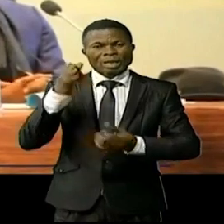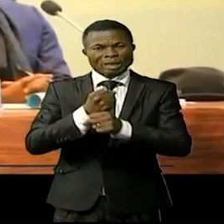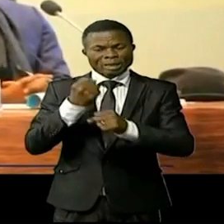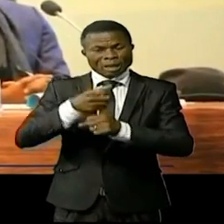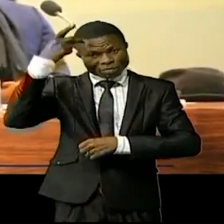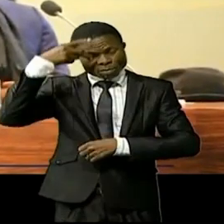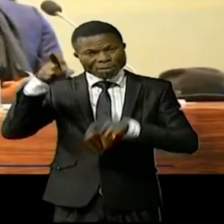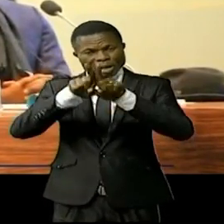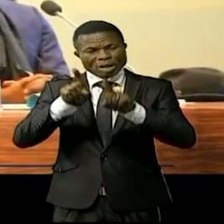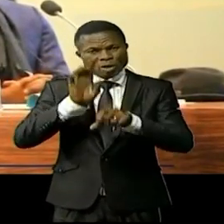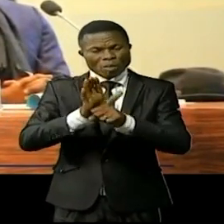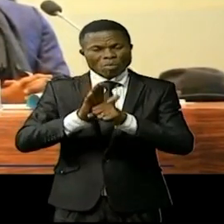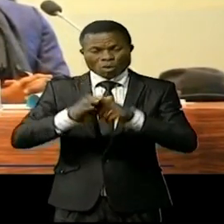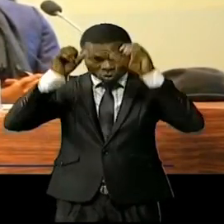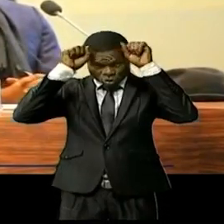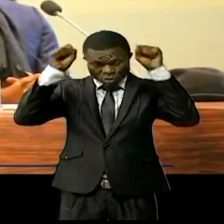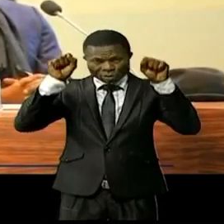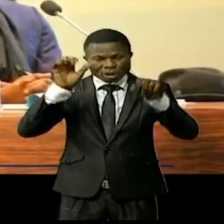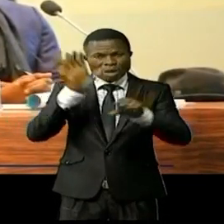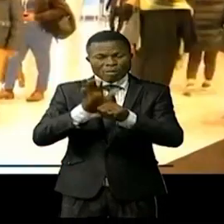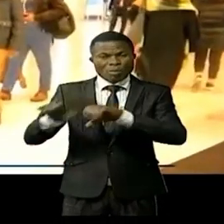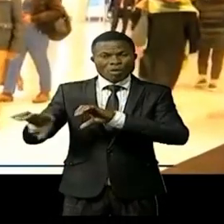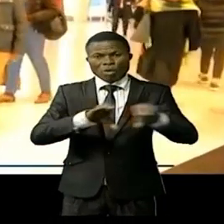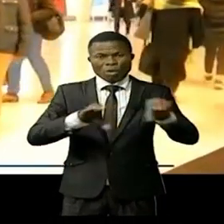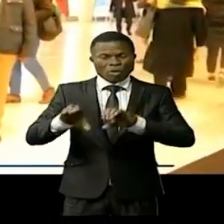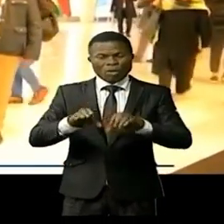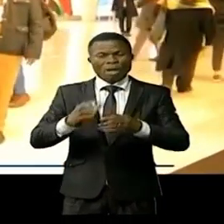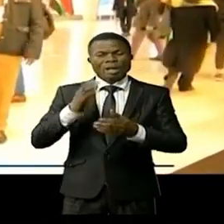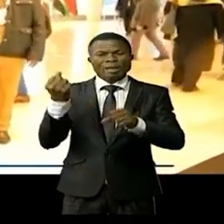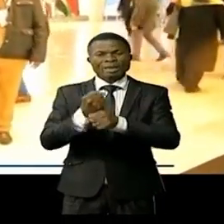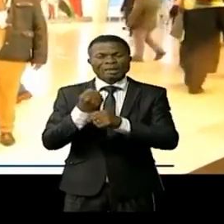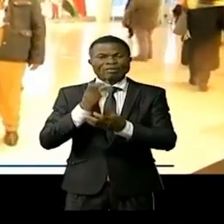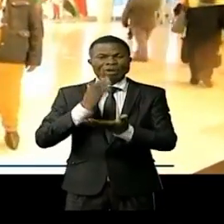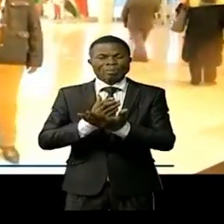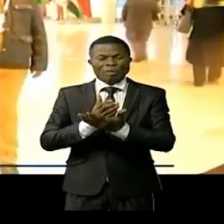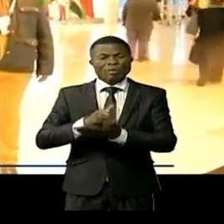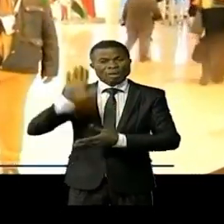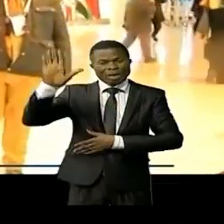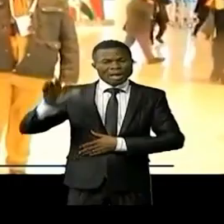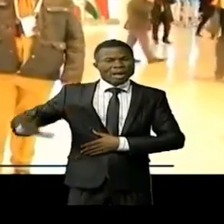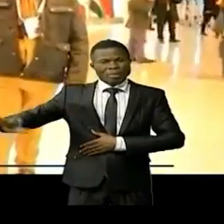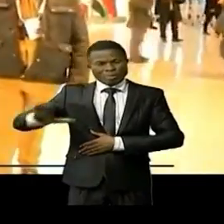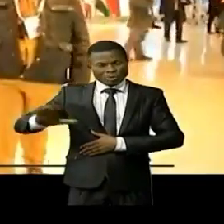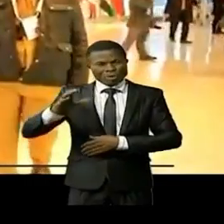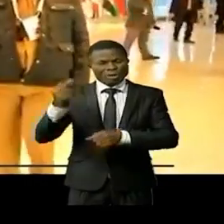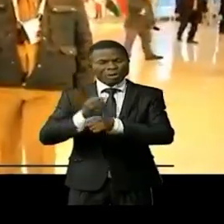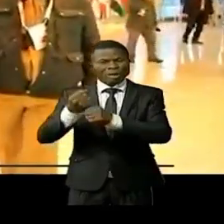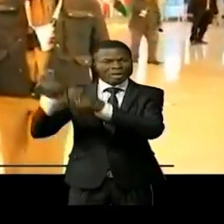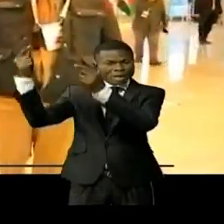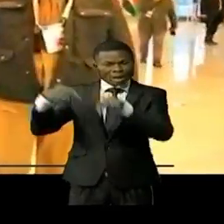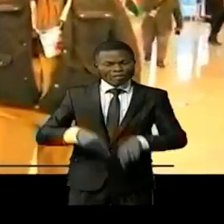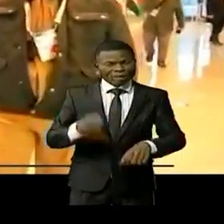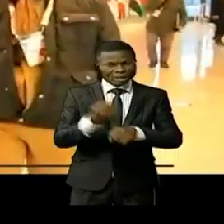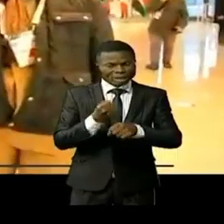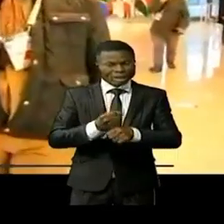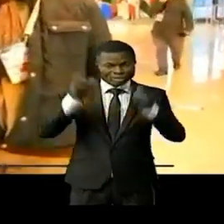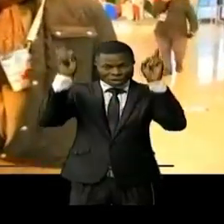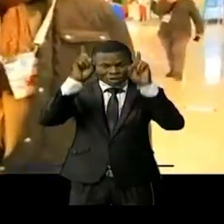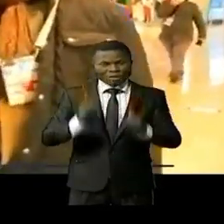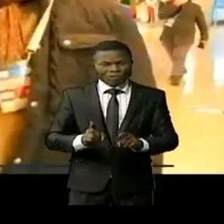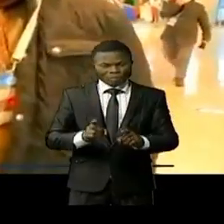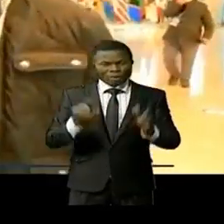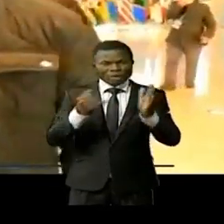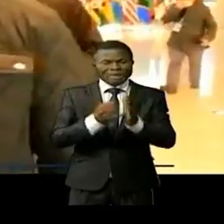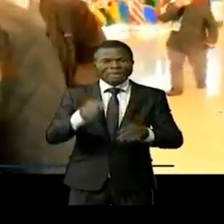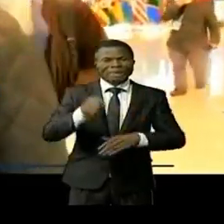diplomatiques sont suivis par les actions du secteur privé turc, dont les investissements en Afrique ont atteint 6